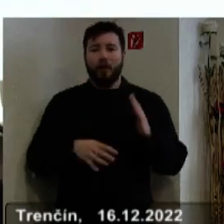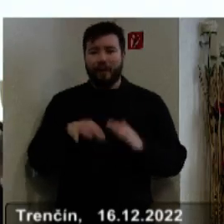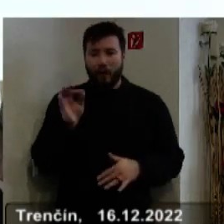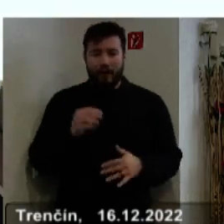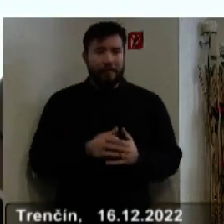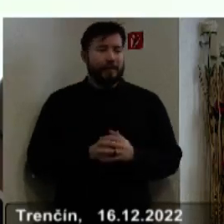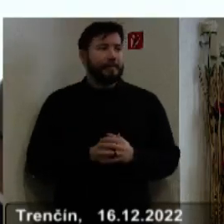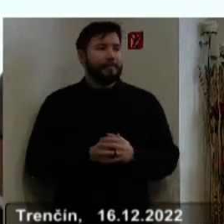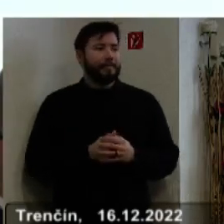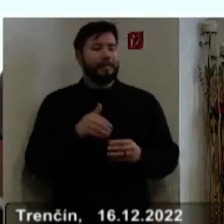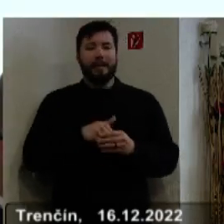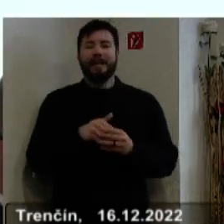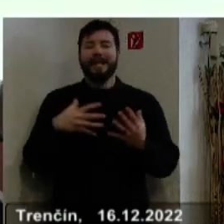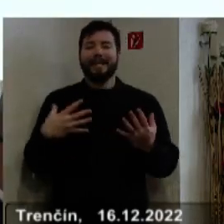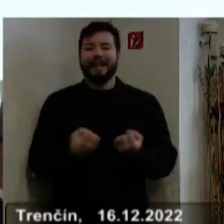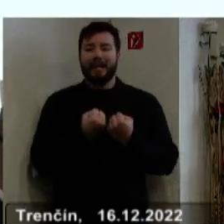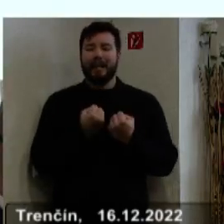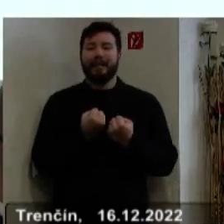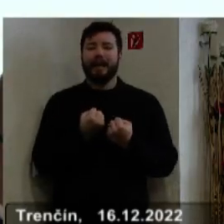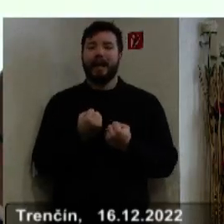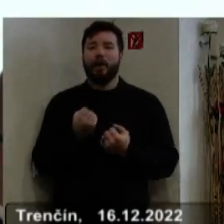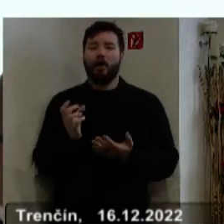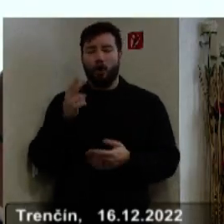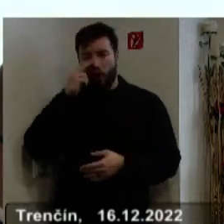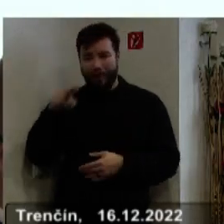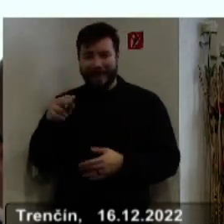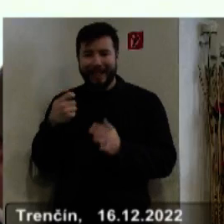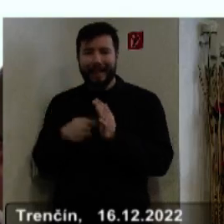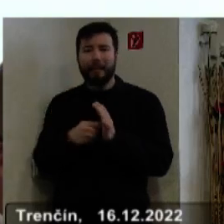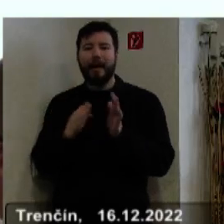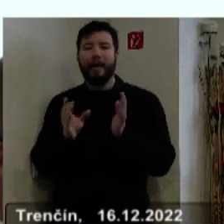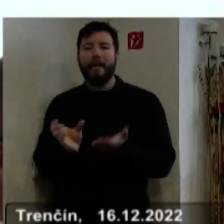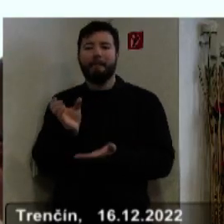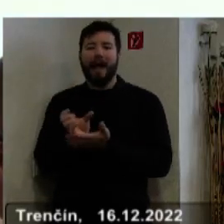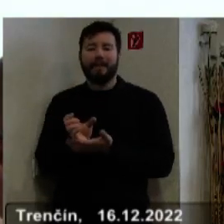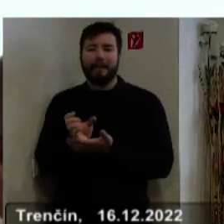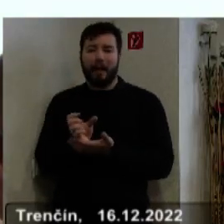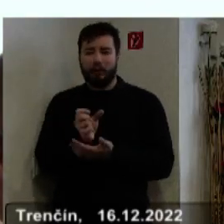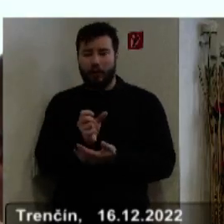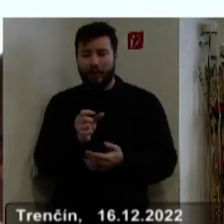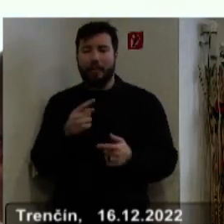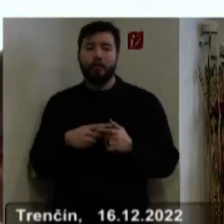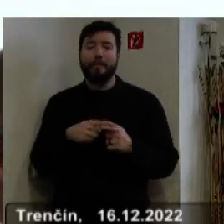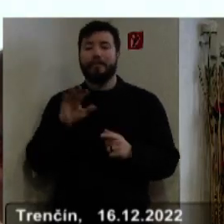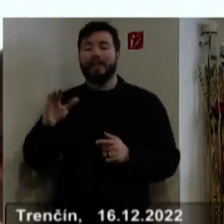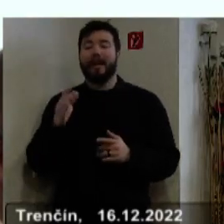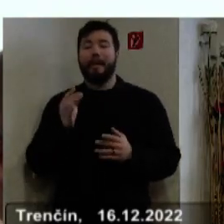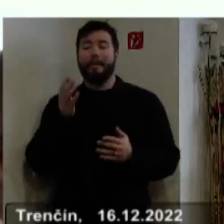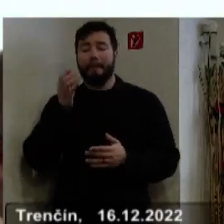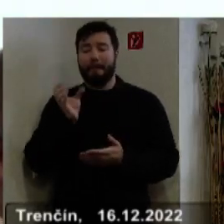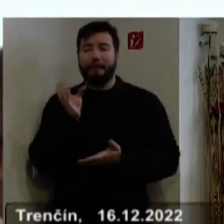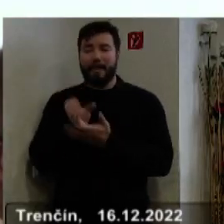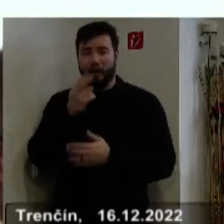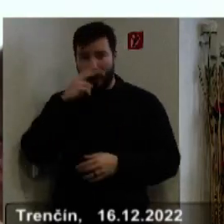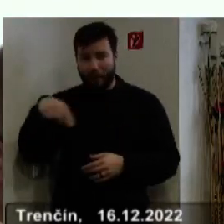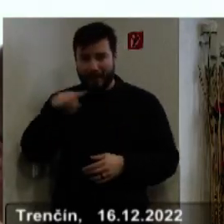to bolo zriadenie mandatovej komisie pri zastupiteľstve, schválenie správy mandatovej komisie, schválenie